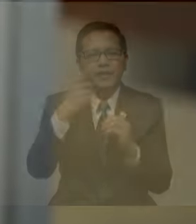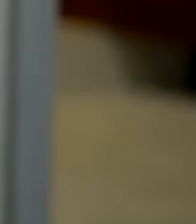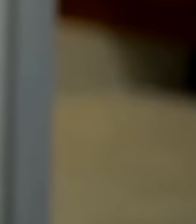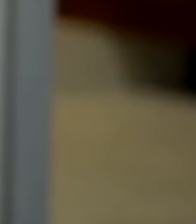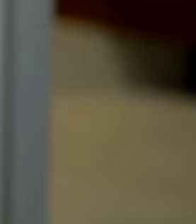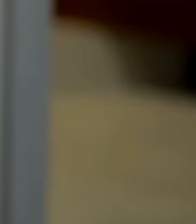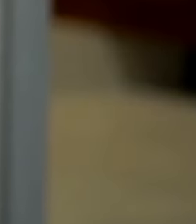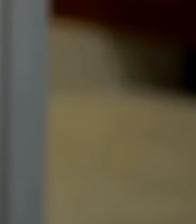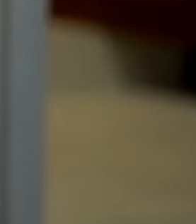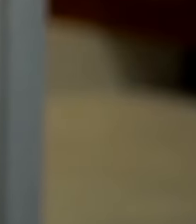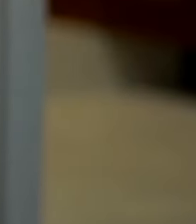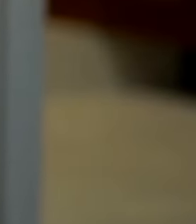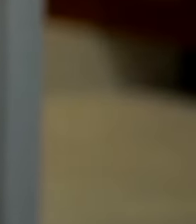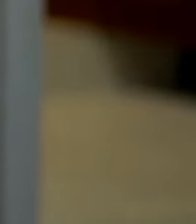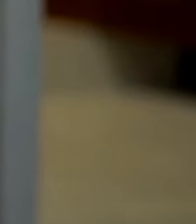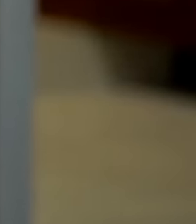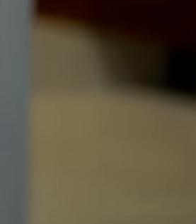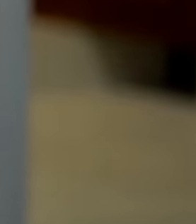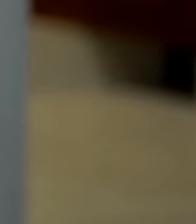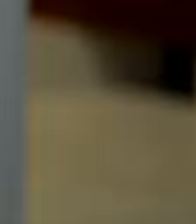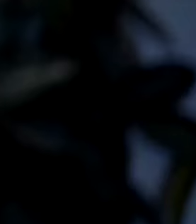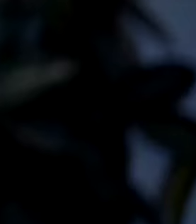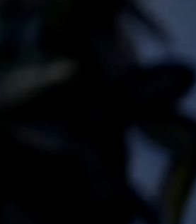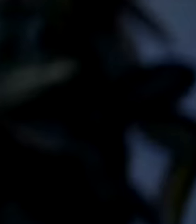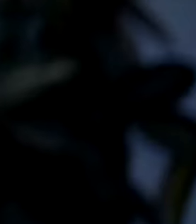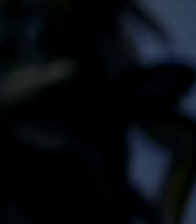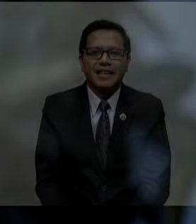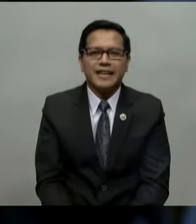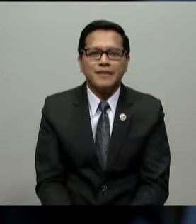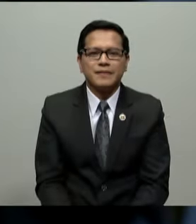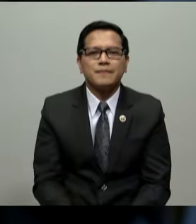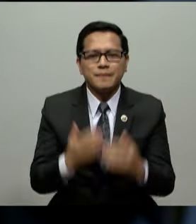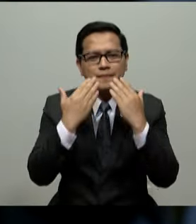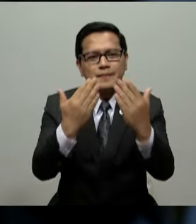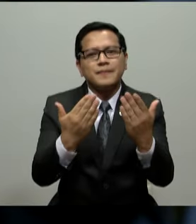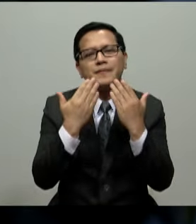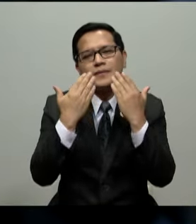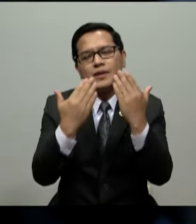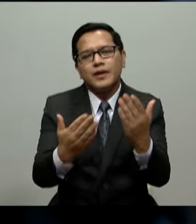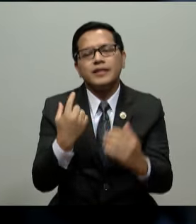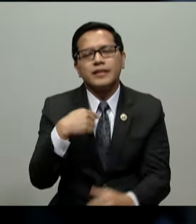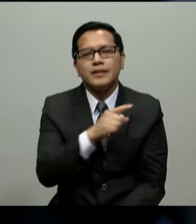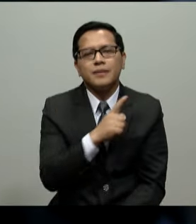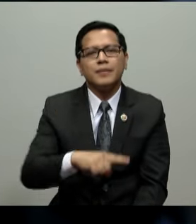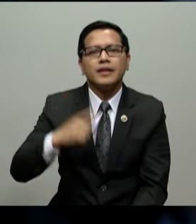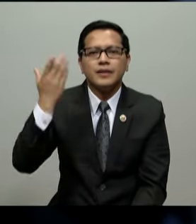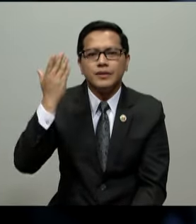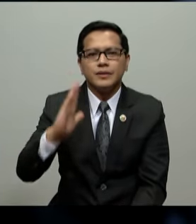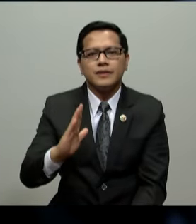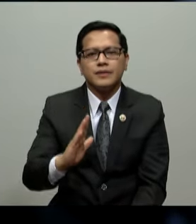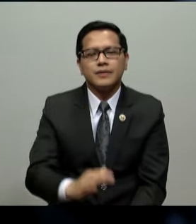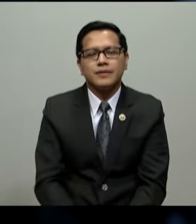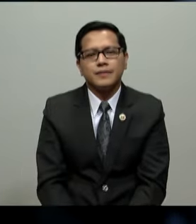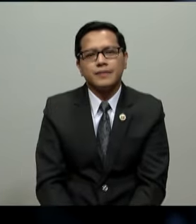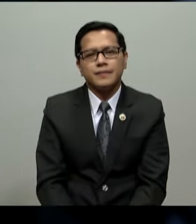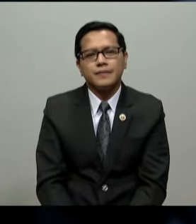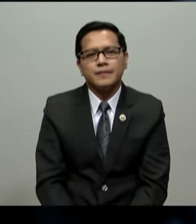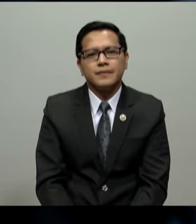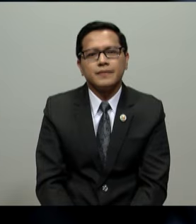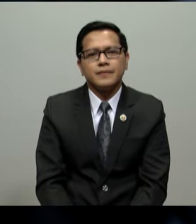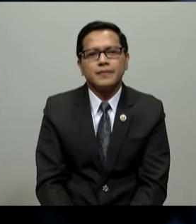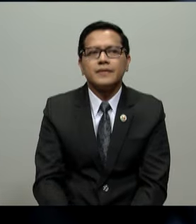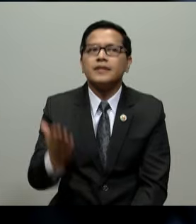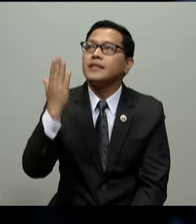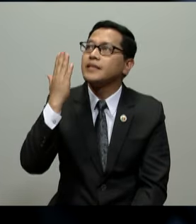sila ay maligtas at magawa ang paglilingkod sa Diyos. Nagpapasalamat po tayo sa ating Panginoong Diyos at sa